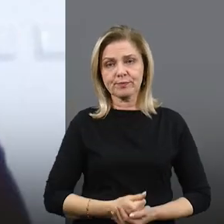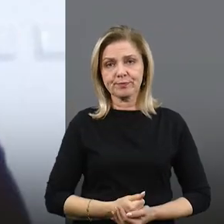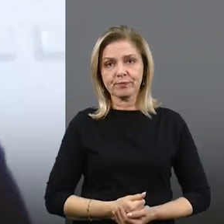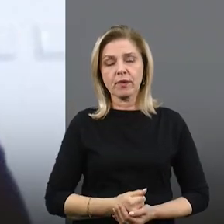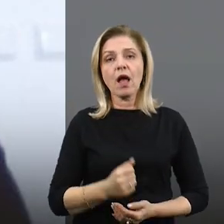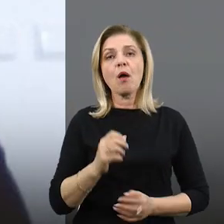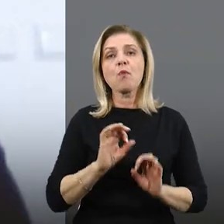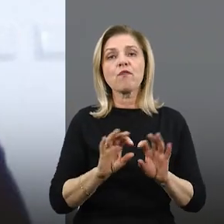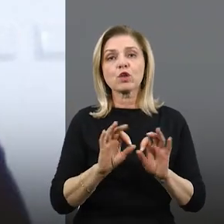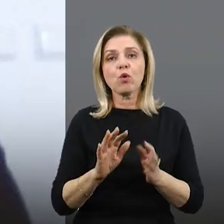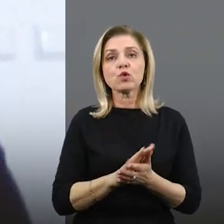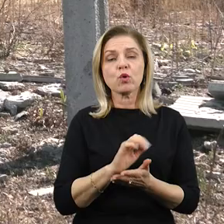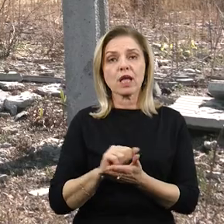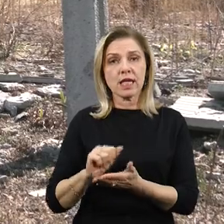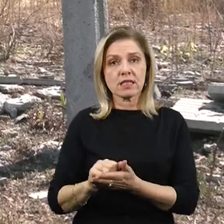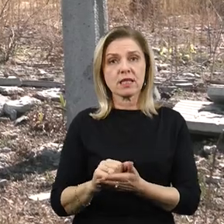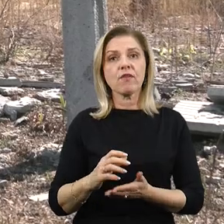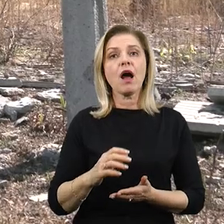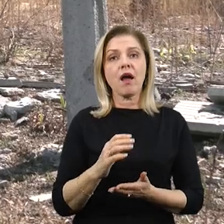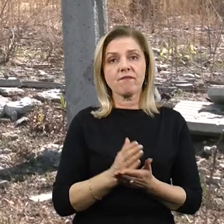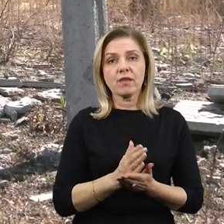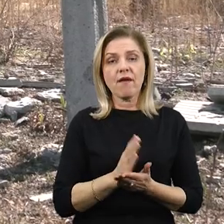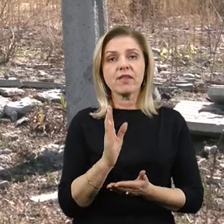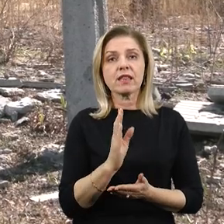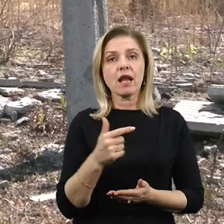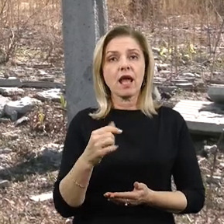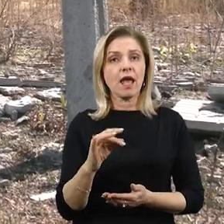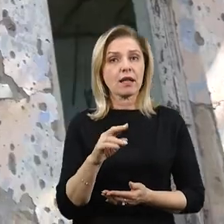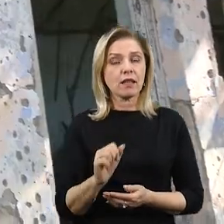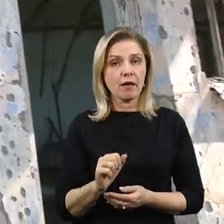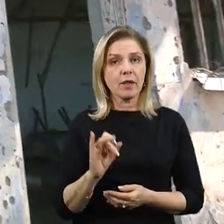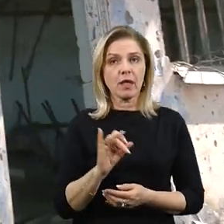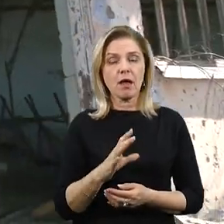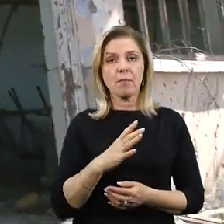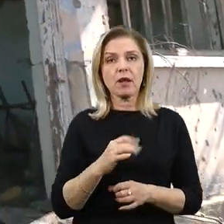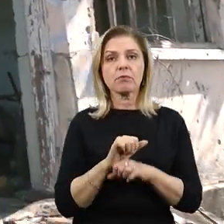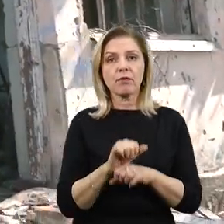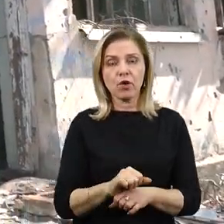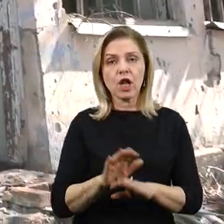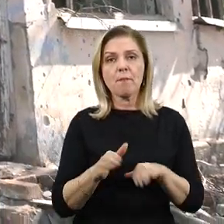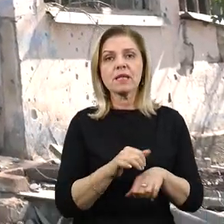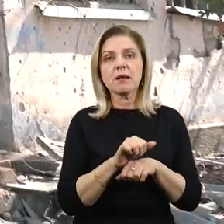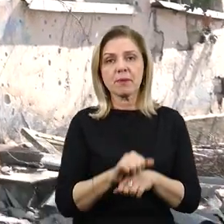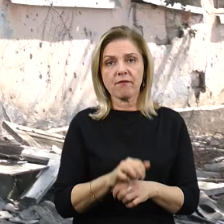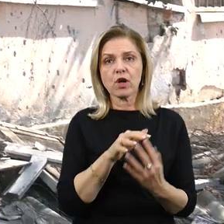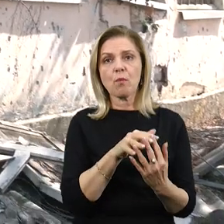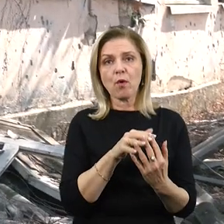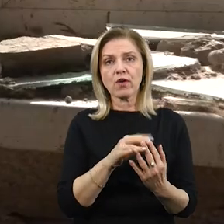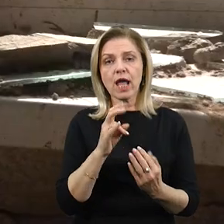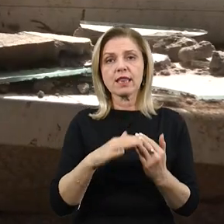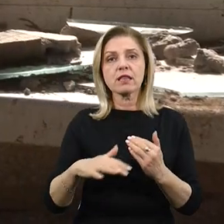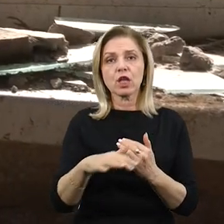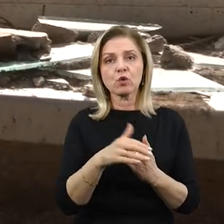колишній настоятель Віталій Герда. Оглянути споруду вдалося вже після припинення бойових дій на території Первомайської селищної